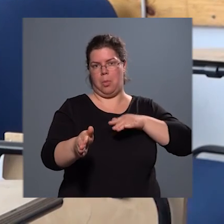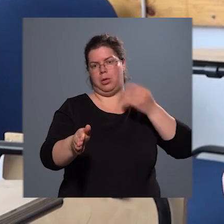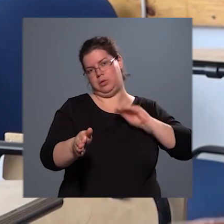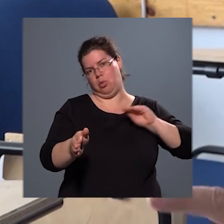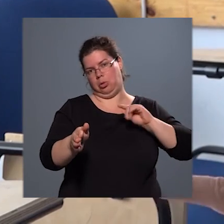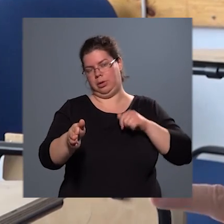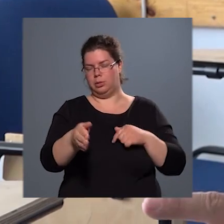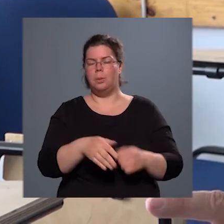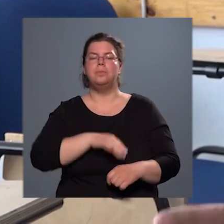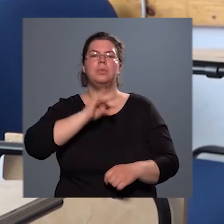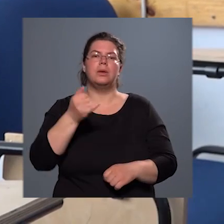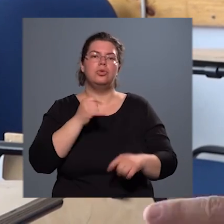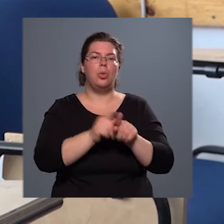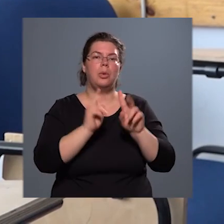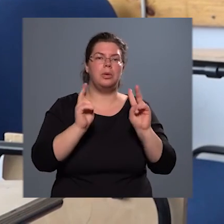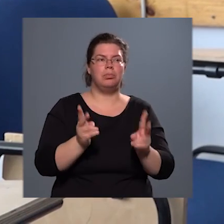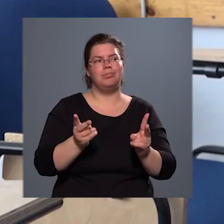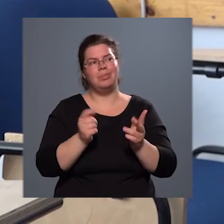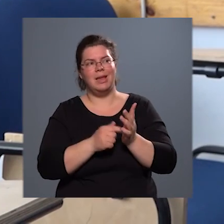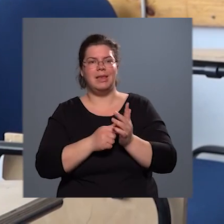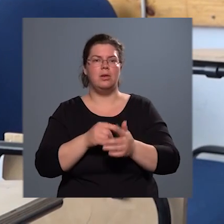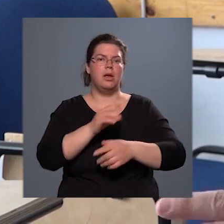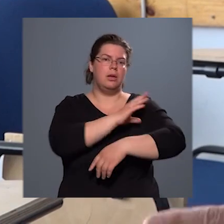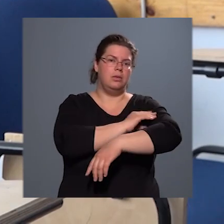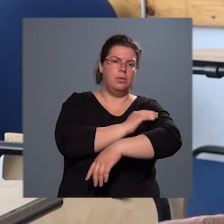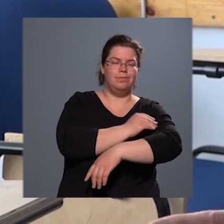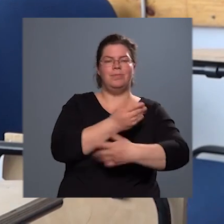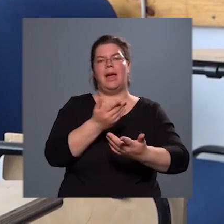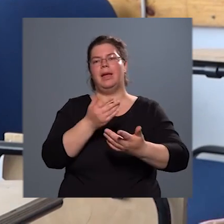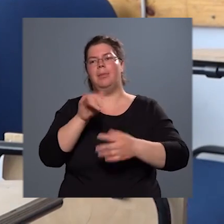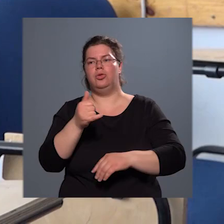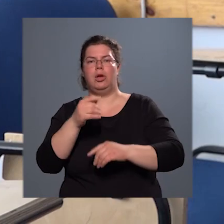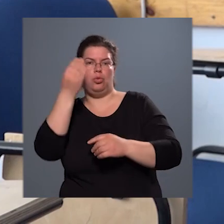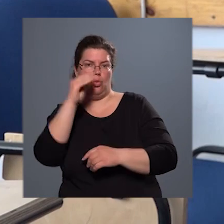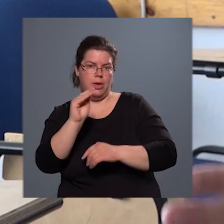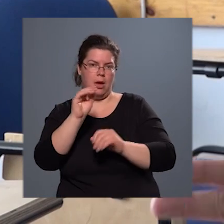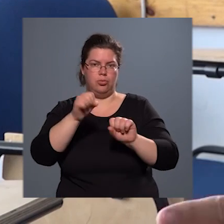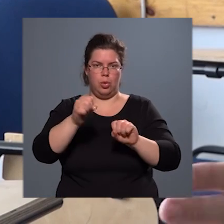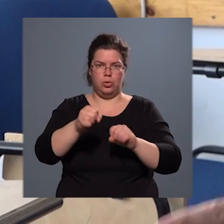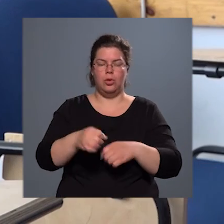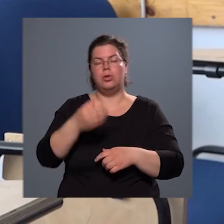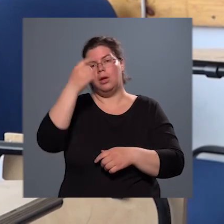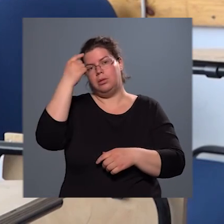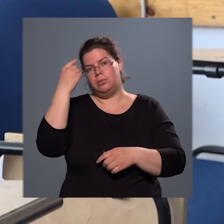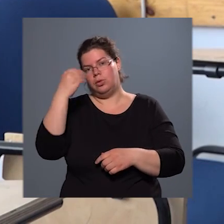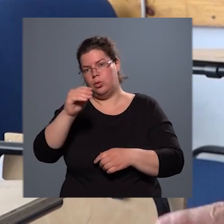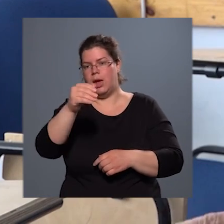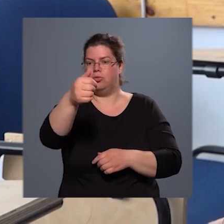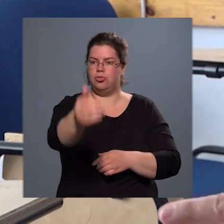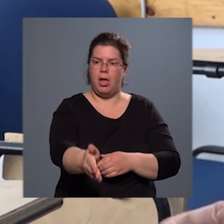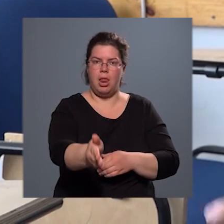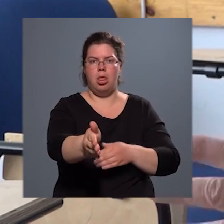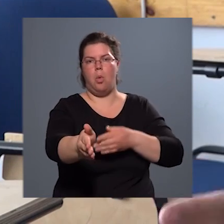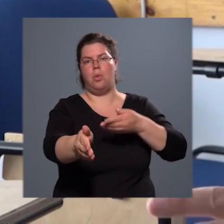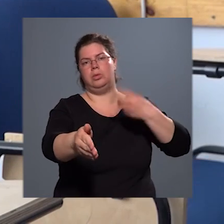kialakítani, hogy egy ügyes motoros egy gyengébben, és akkor az ügyes motoros megy elől, utána a gyengébb motoros, és akkor